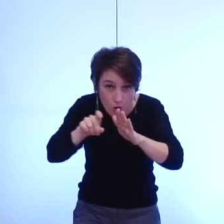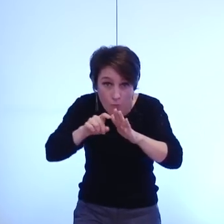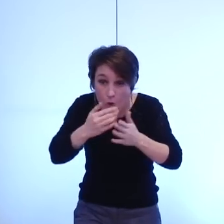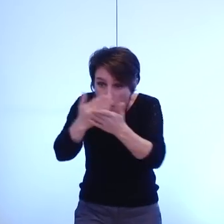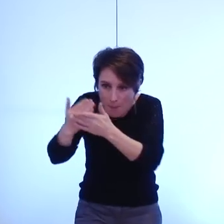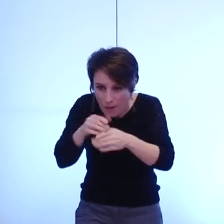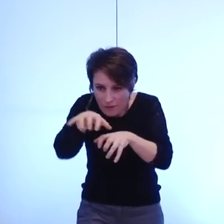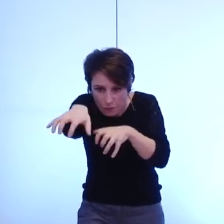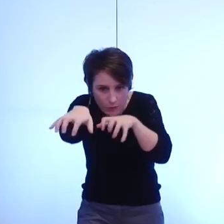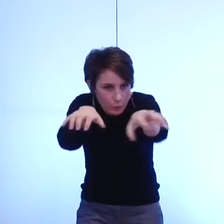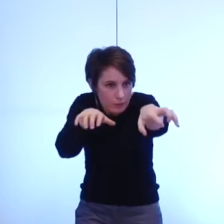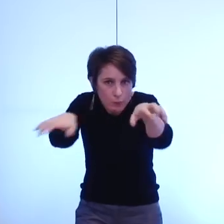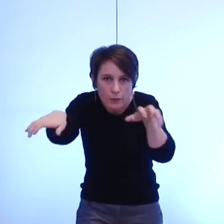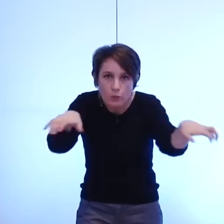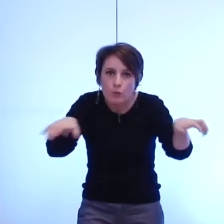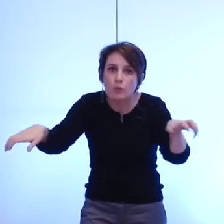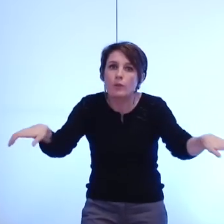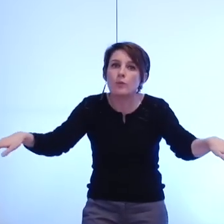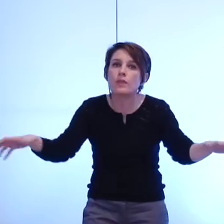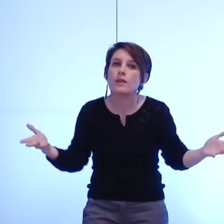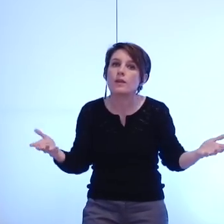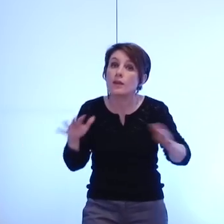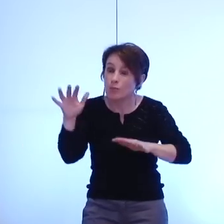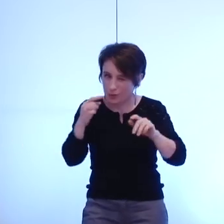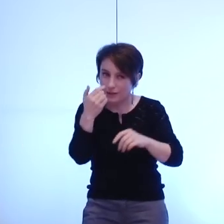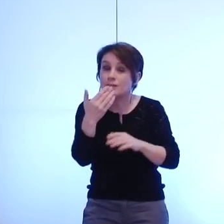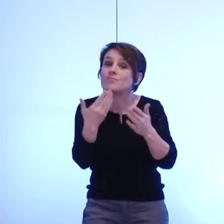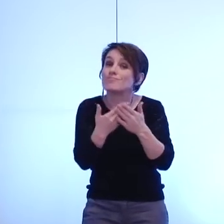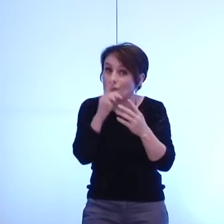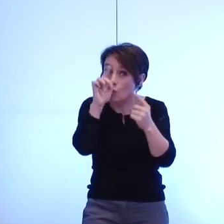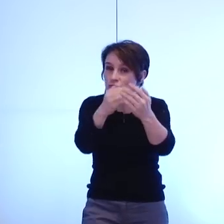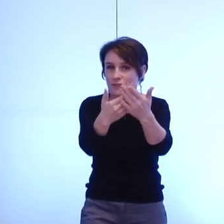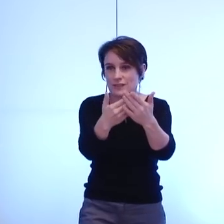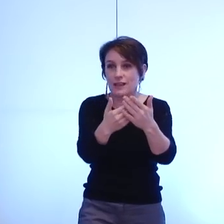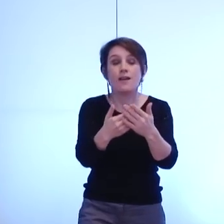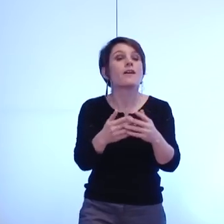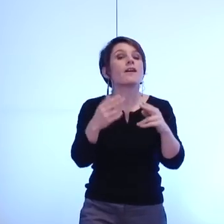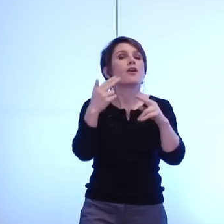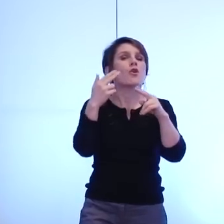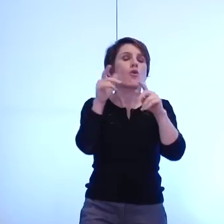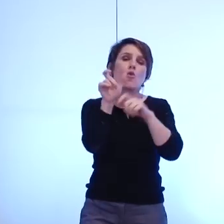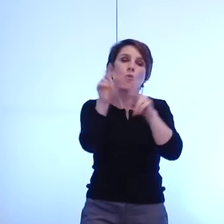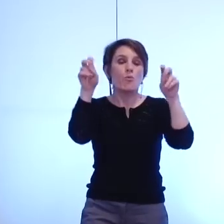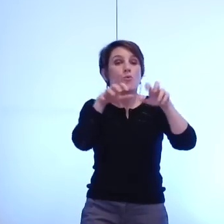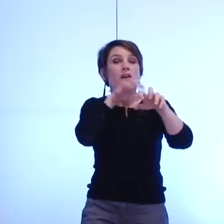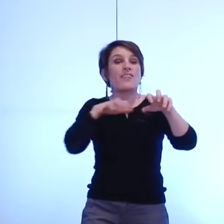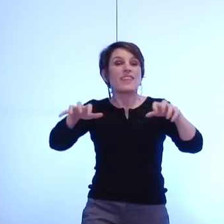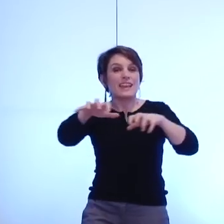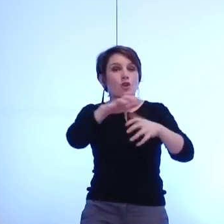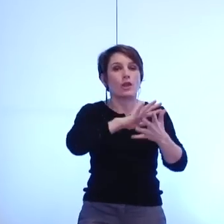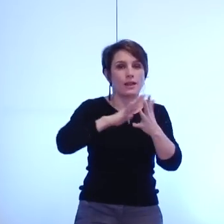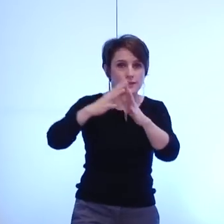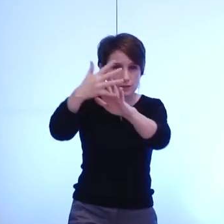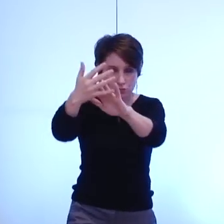cette métropole c'est aussi le sens de ce qu'on appelle la territorialisation la territorialisation signifie à la fois un